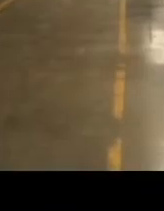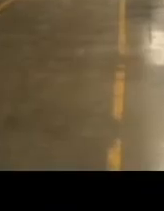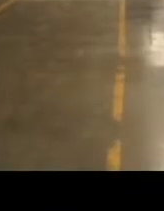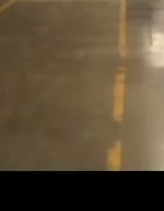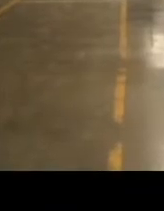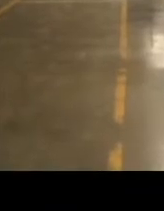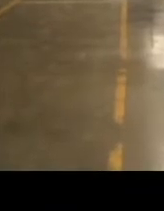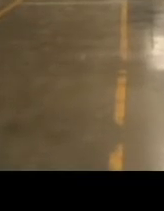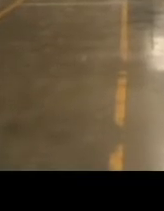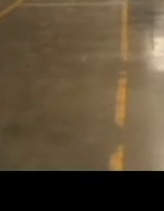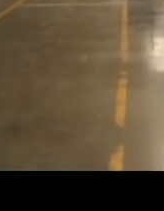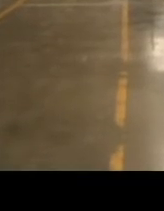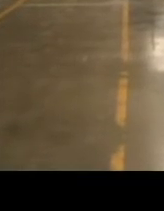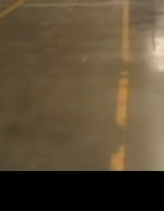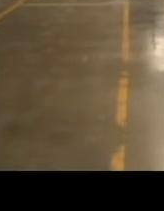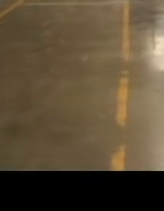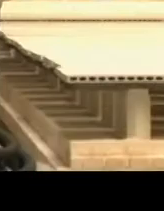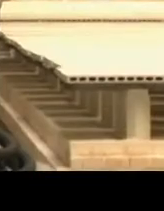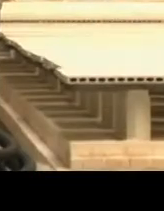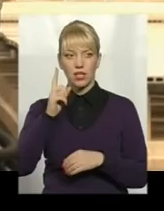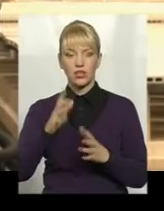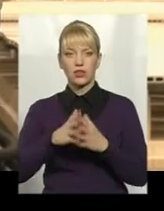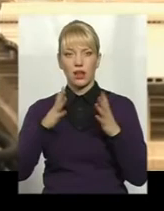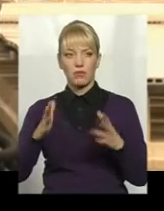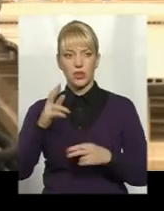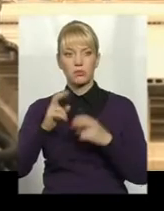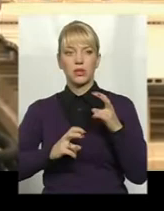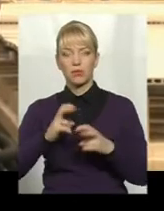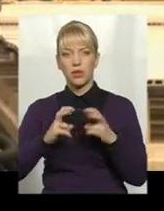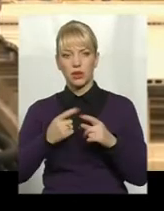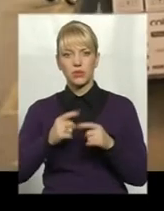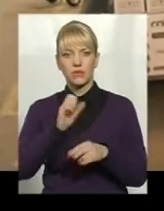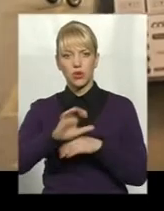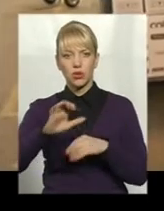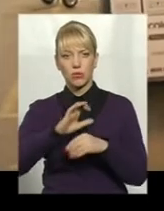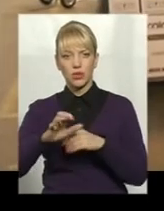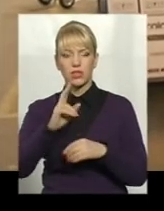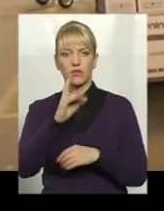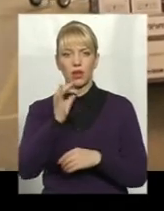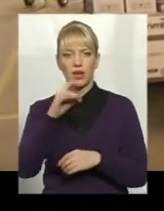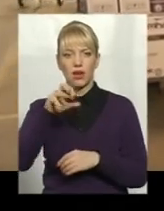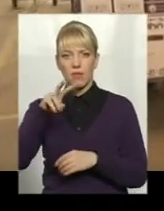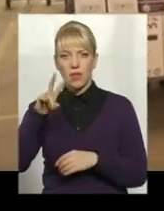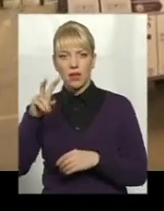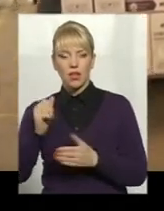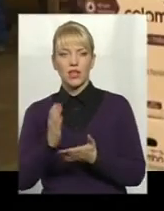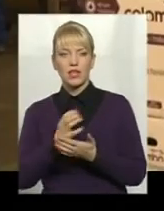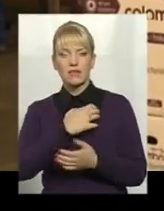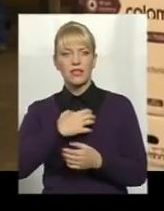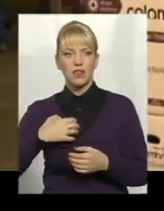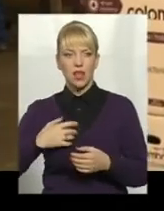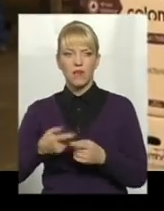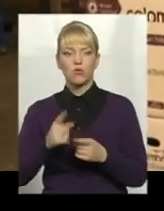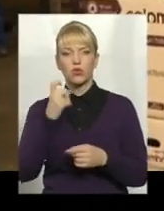Одне з найстаріших і найбільших підприємств у Європі з виробництва санітарної кераміки знаходиться у Славуті. Понад столітній